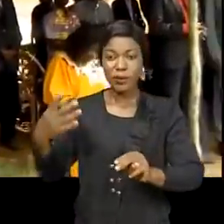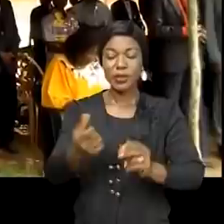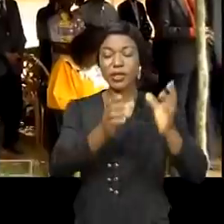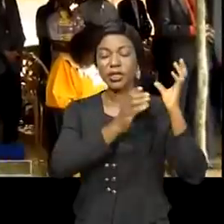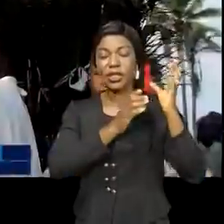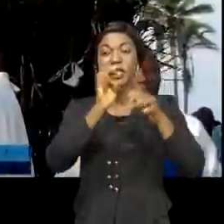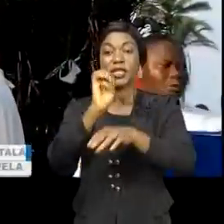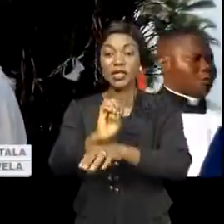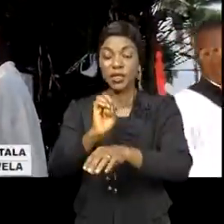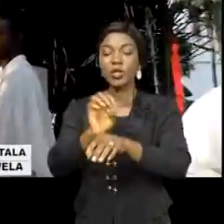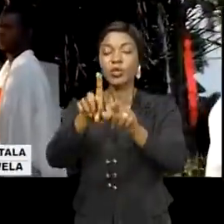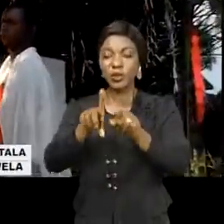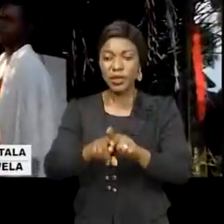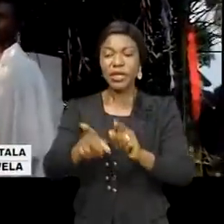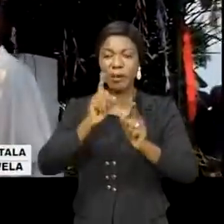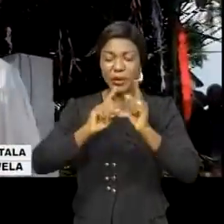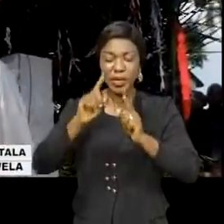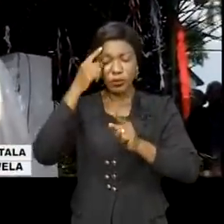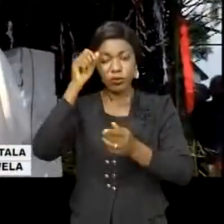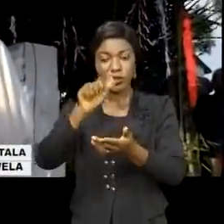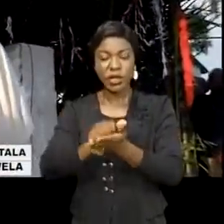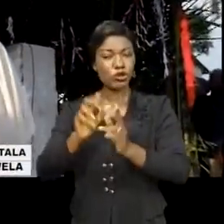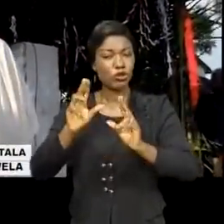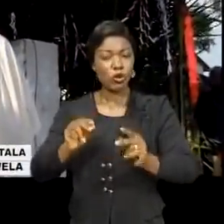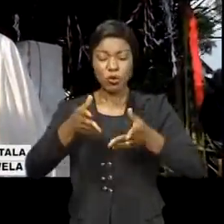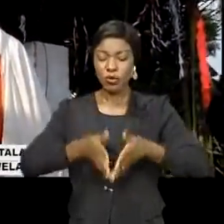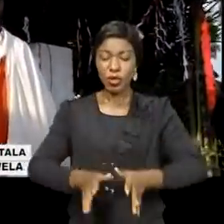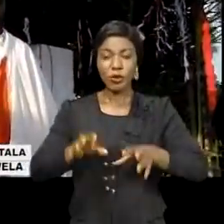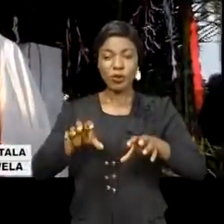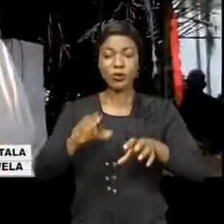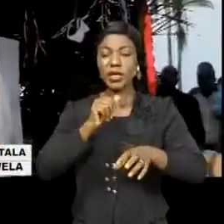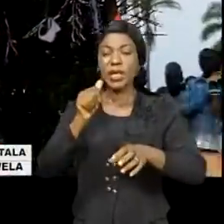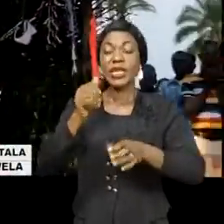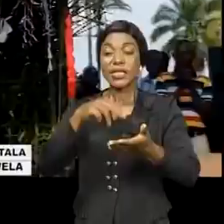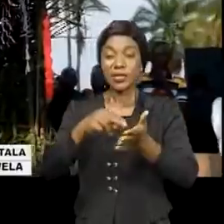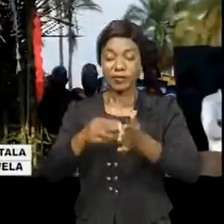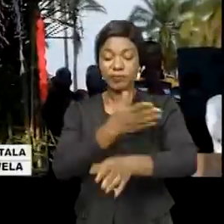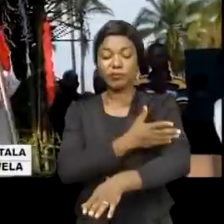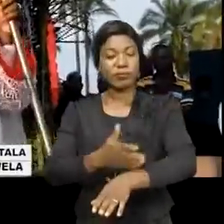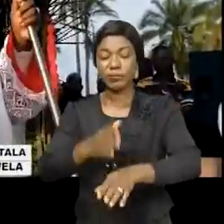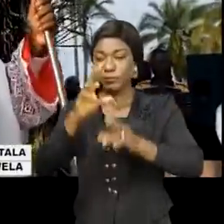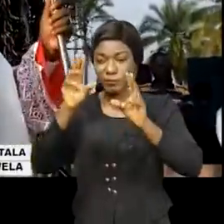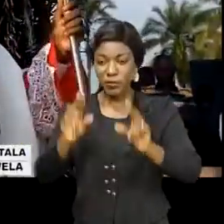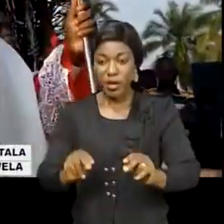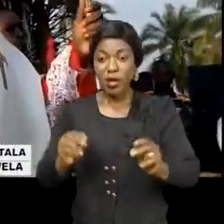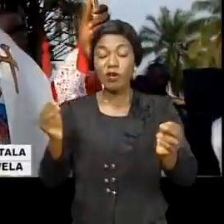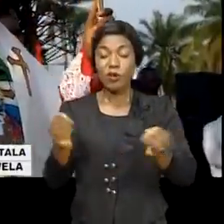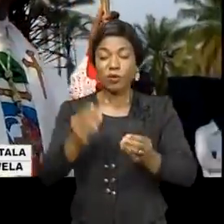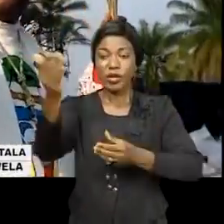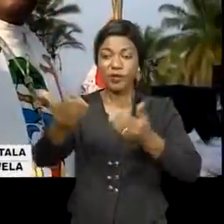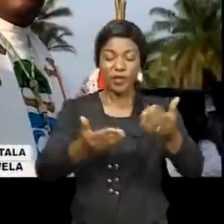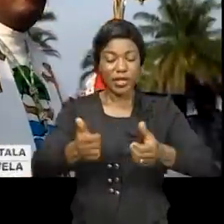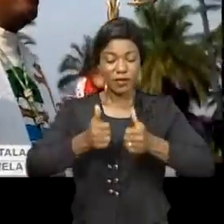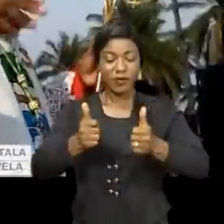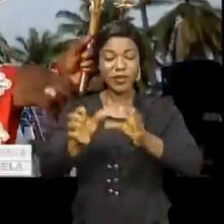de l'église a plus insisté au phénomène non-originaire qui émerge dans cette partie du diocèse. Il les a invités à